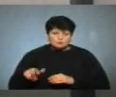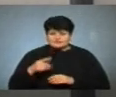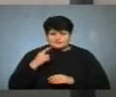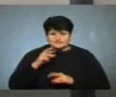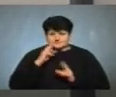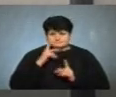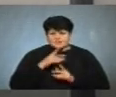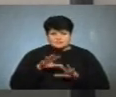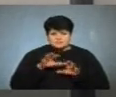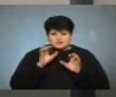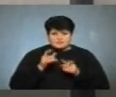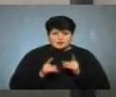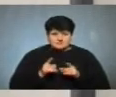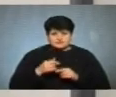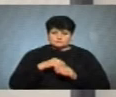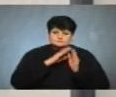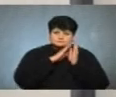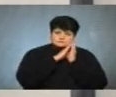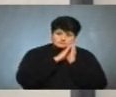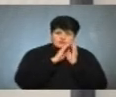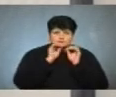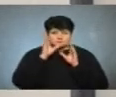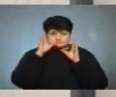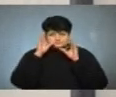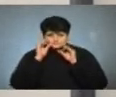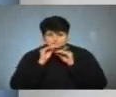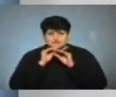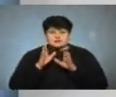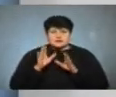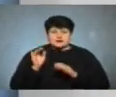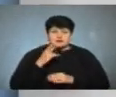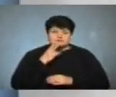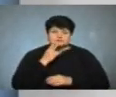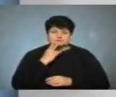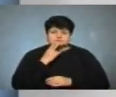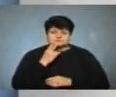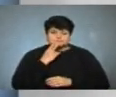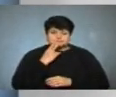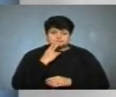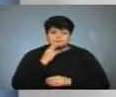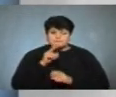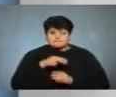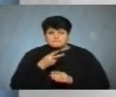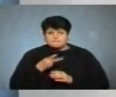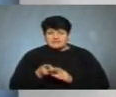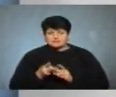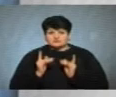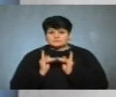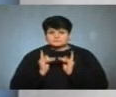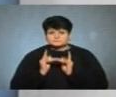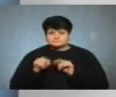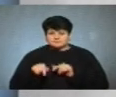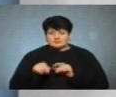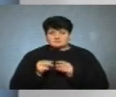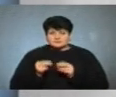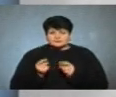адекватно сприймають реальність, вони можуть задрімати, вони можуть заснути, а цигарка чи недопалок падає на постіль, постіль